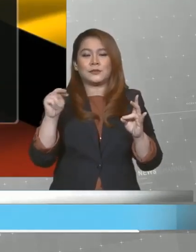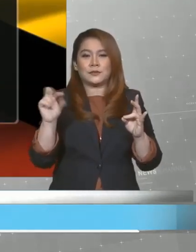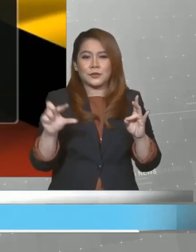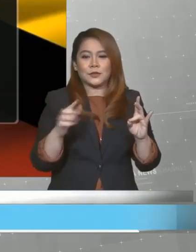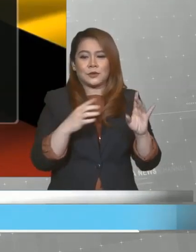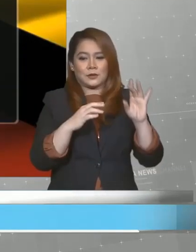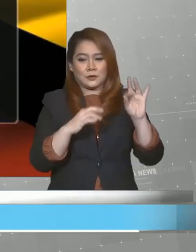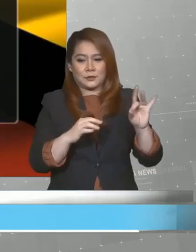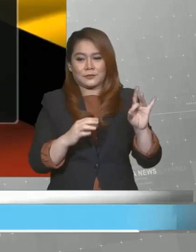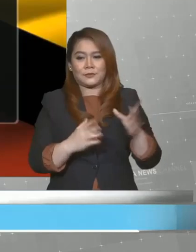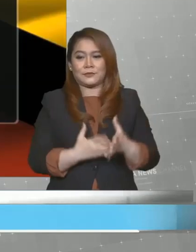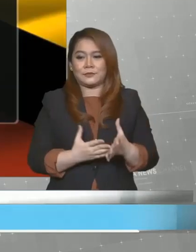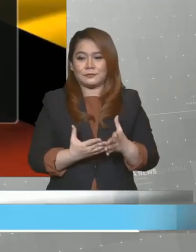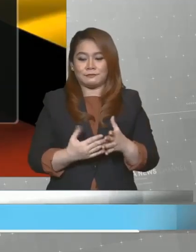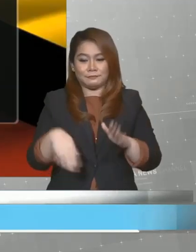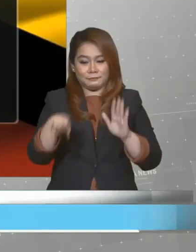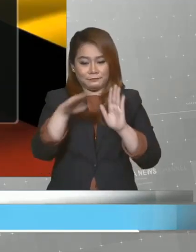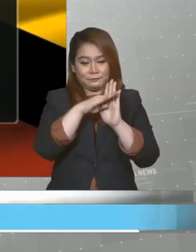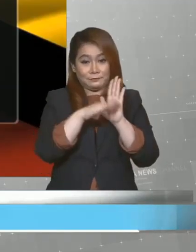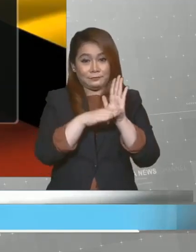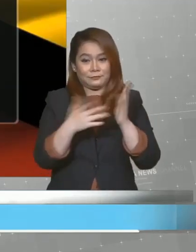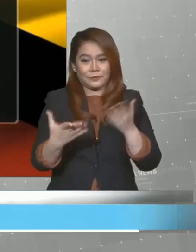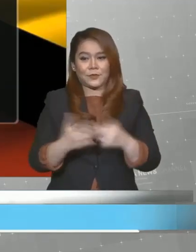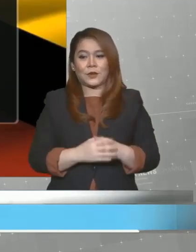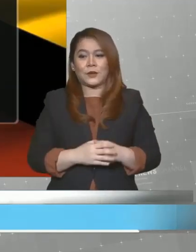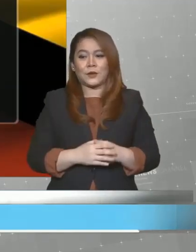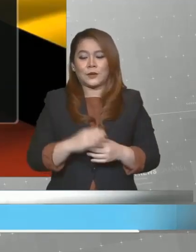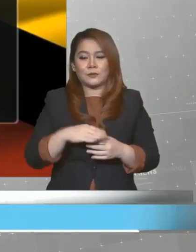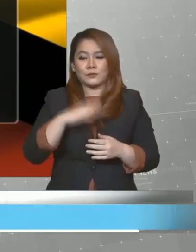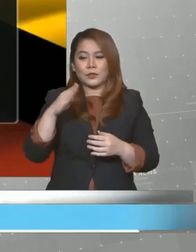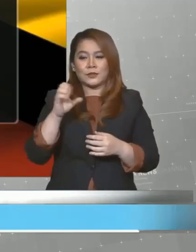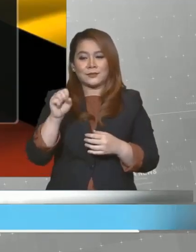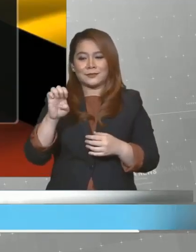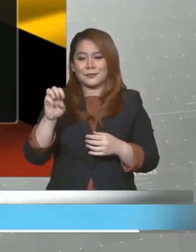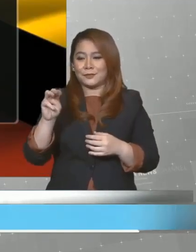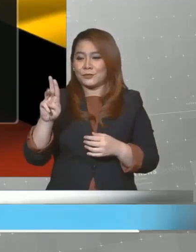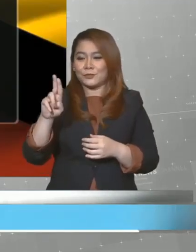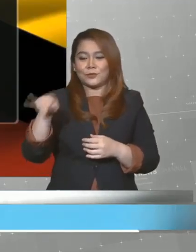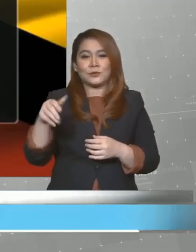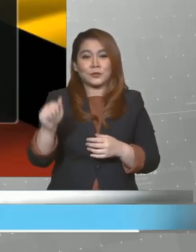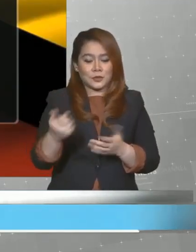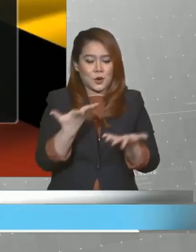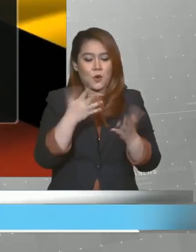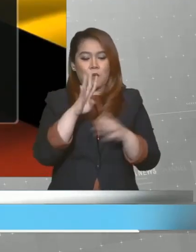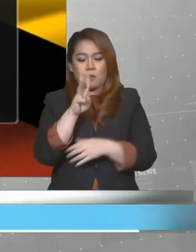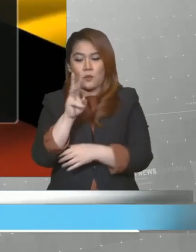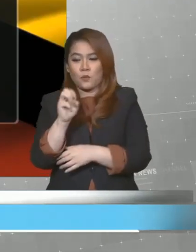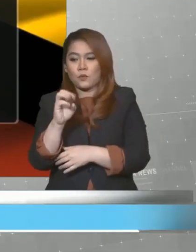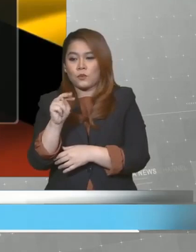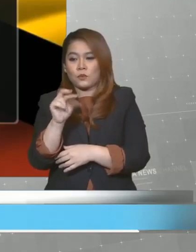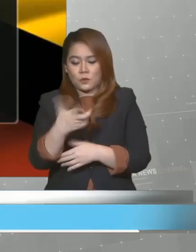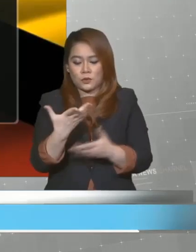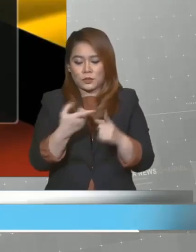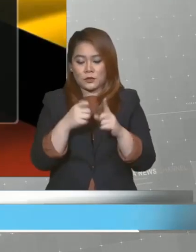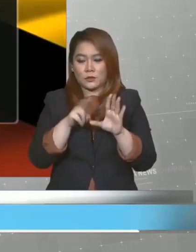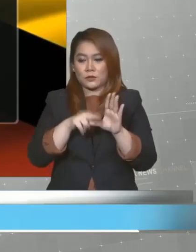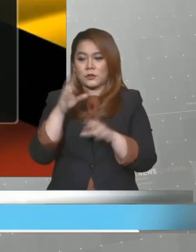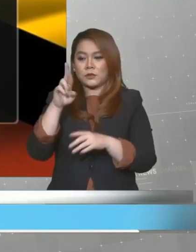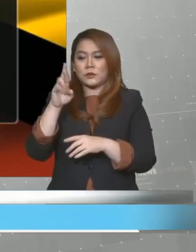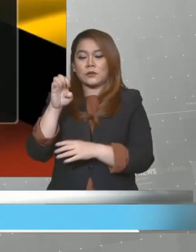Jangan, Kedup dan Jamin Yu King, Bukit Semuja. Selain itu, Wong Chin King untuk kerusi Repok,